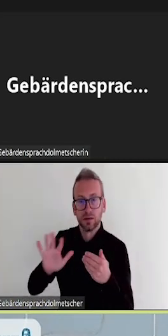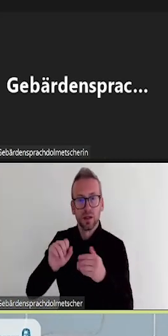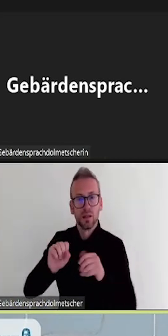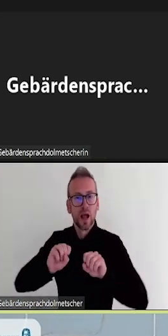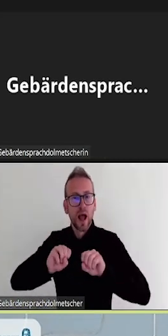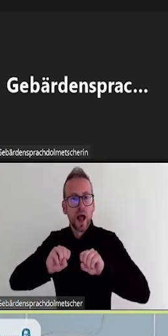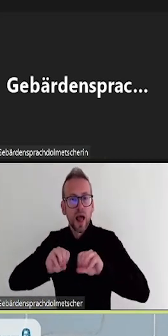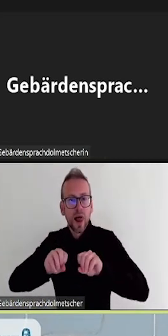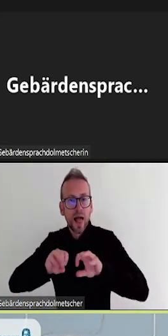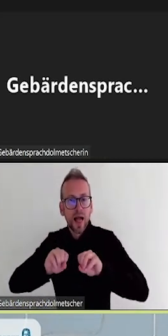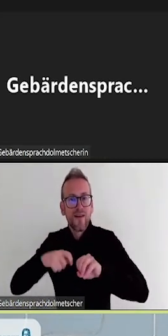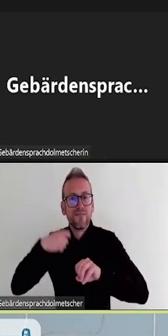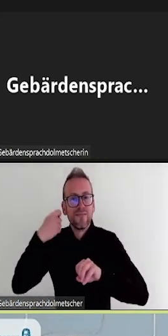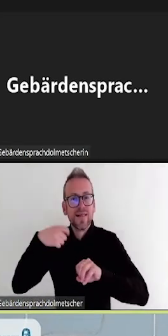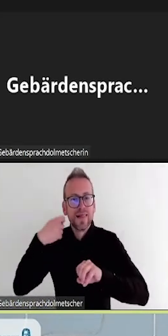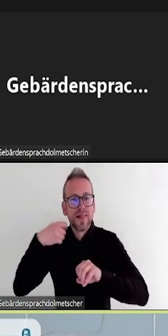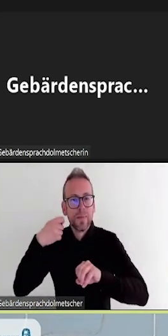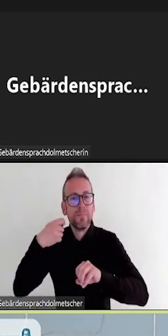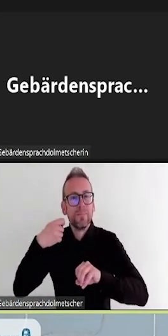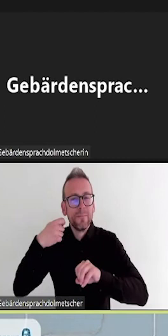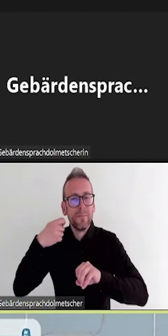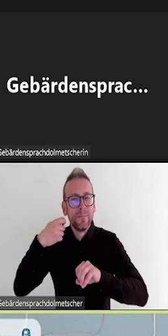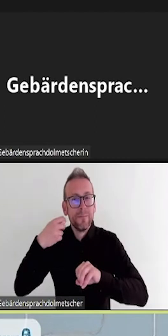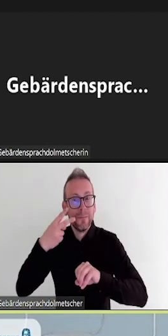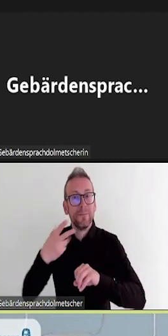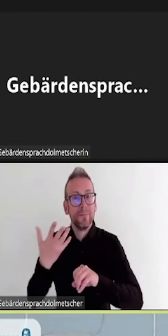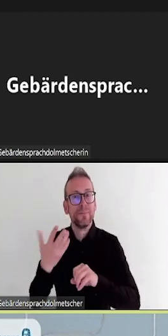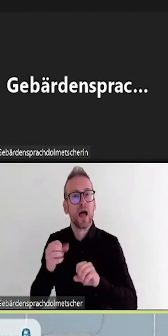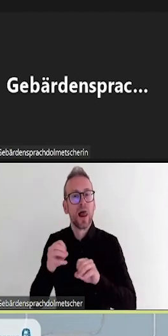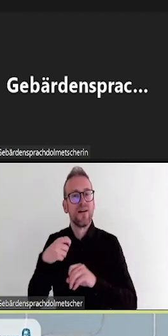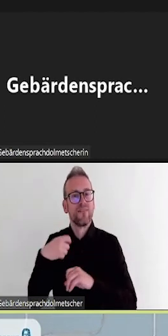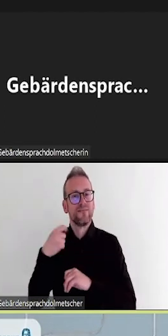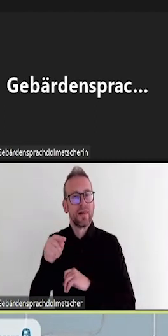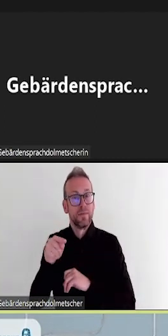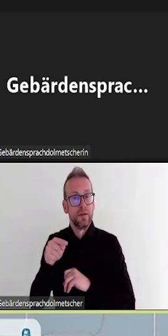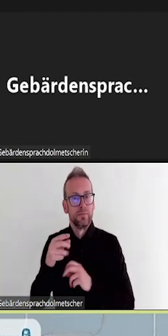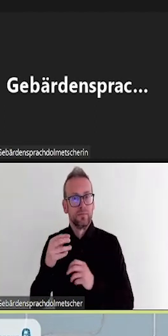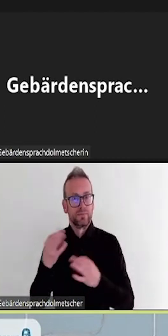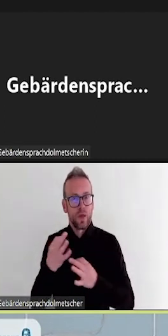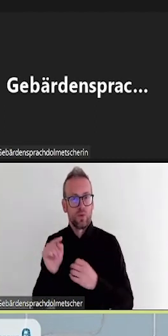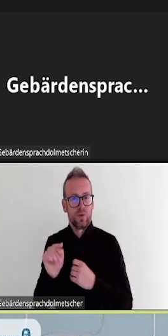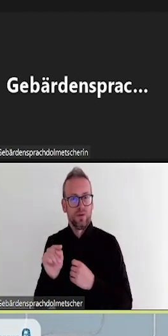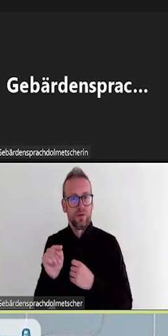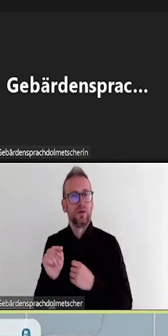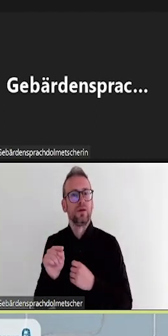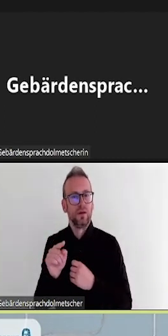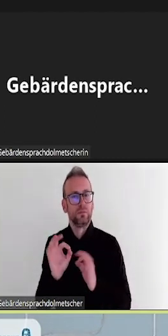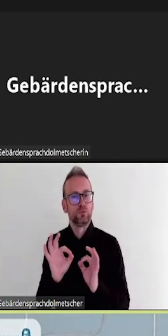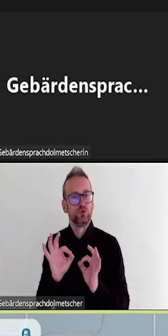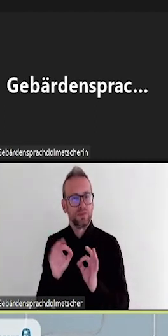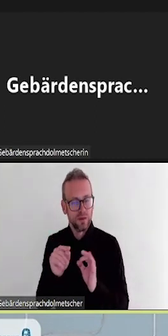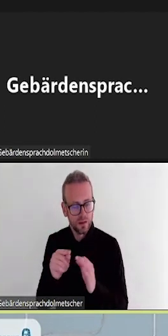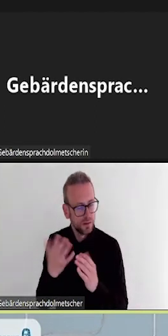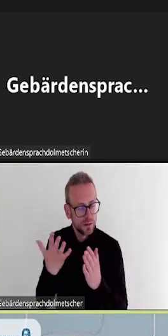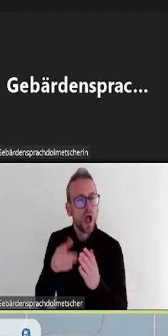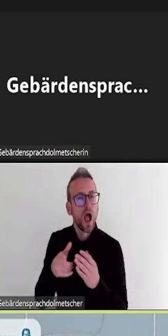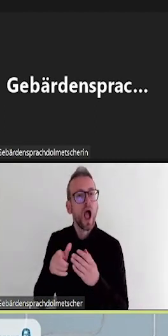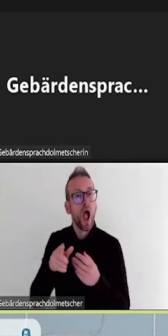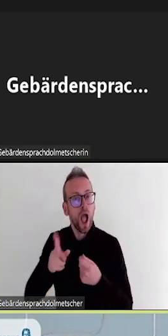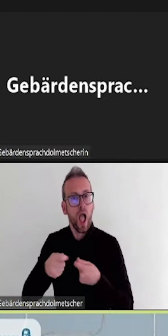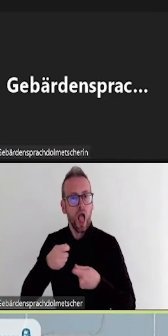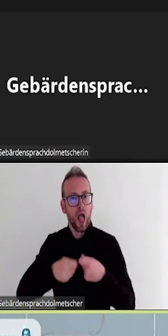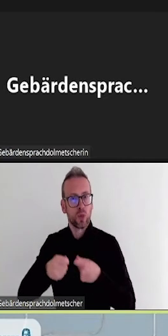Des Weiteren gibt es Demonstrationsvideos, wie sie zum Beispiel häufig in der Lehrendenausbildung verwendet werden,